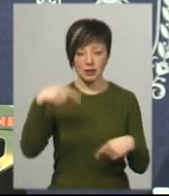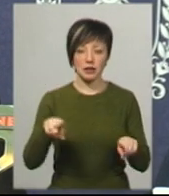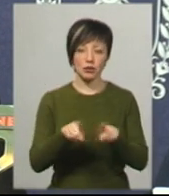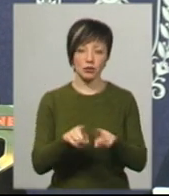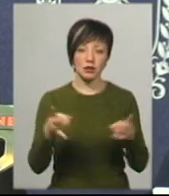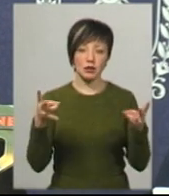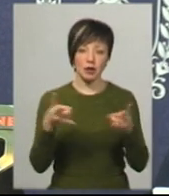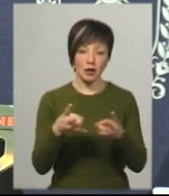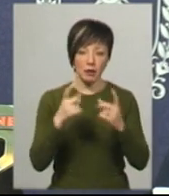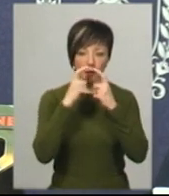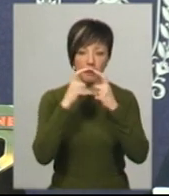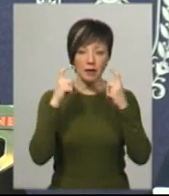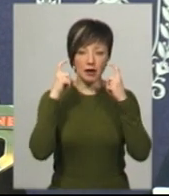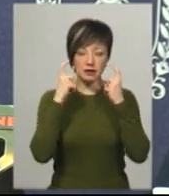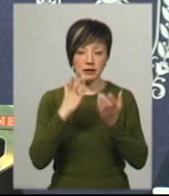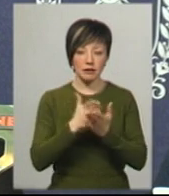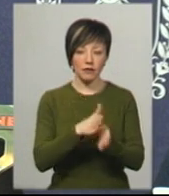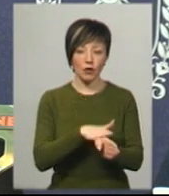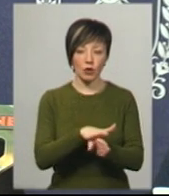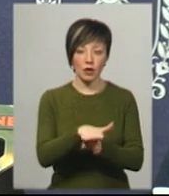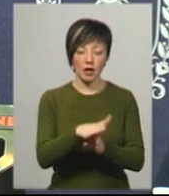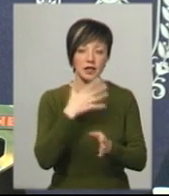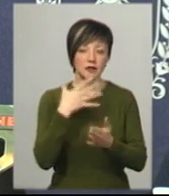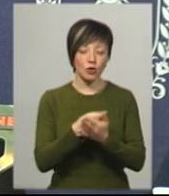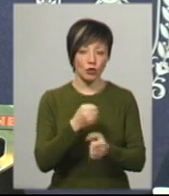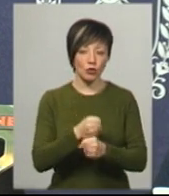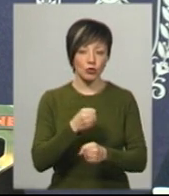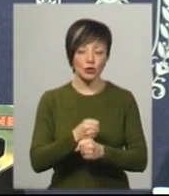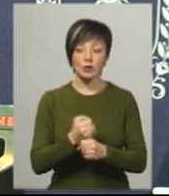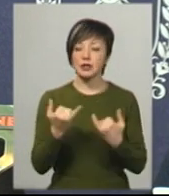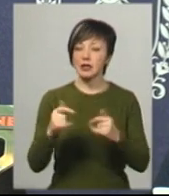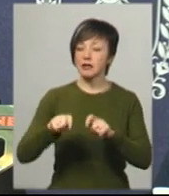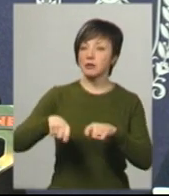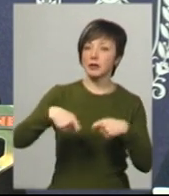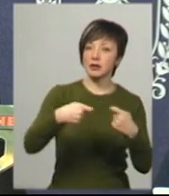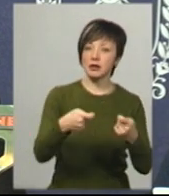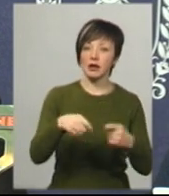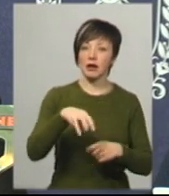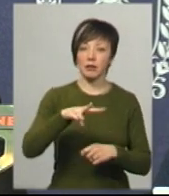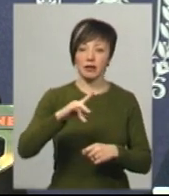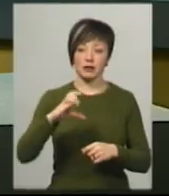треба володіти масками для виконання своїх службових обов'язків. Ми зараз передамо частину ДСНС.